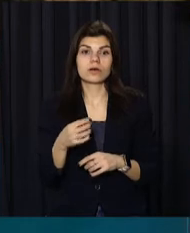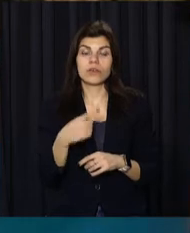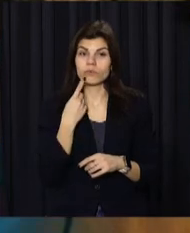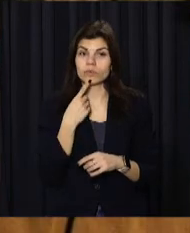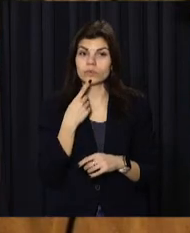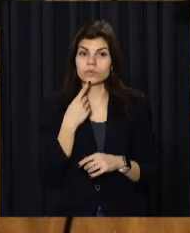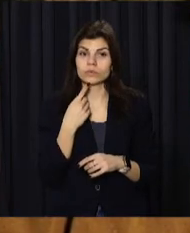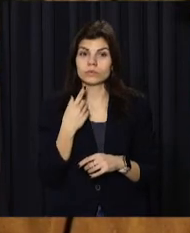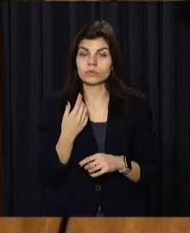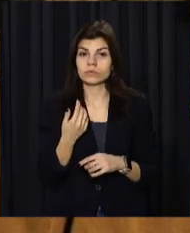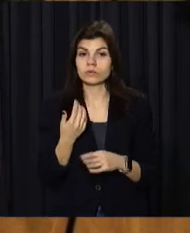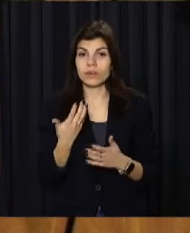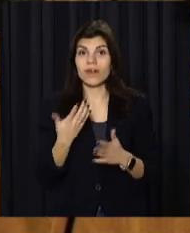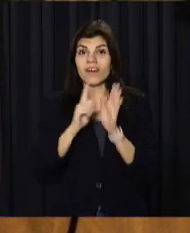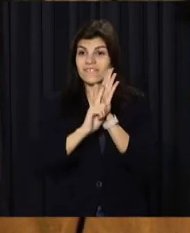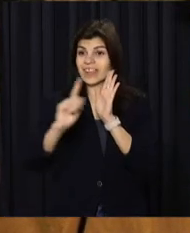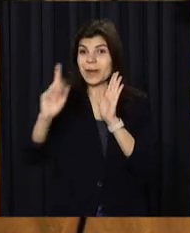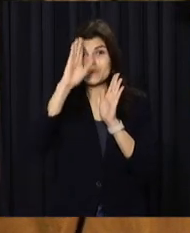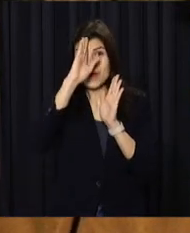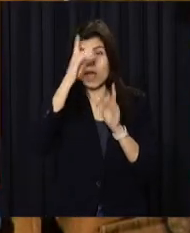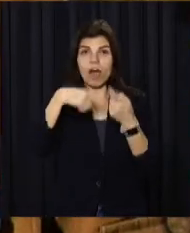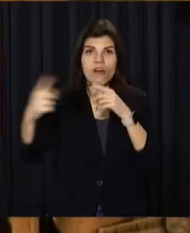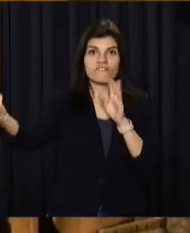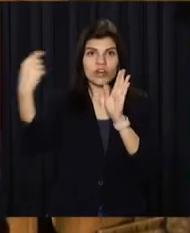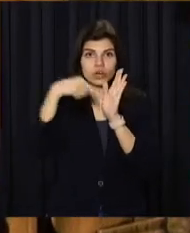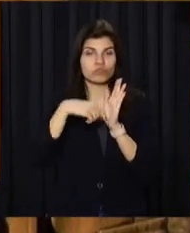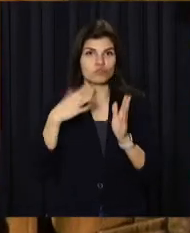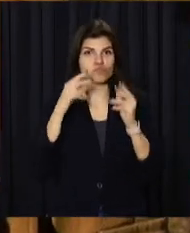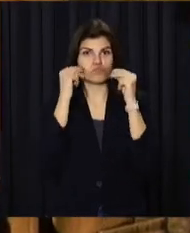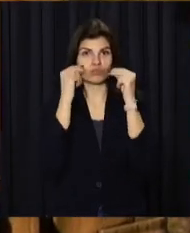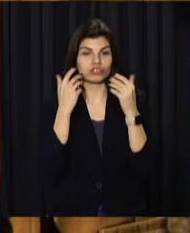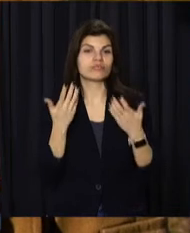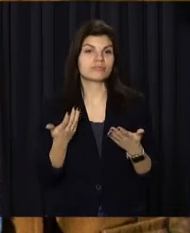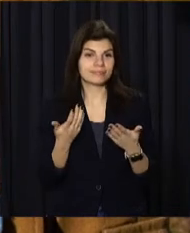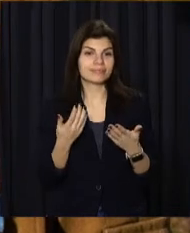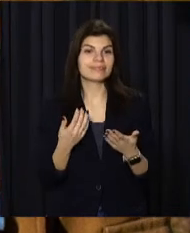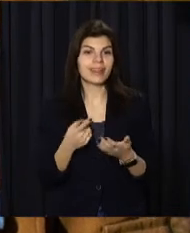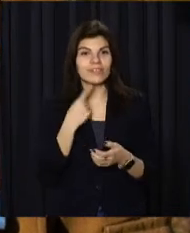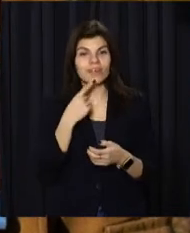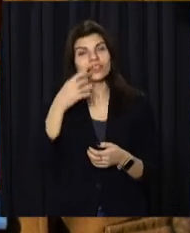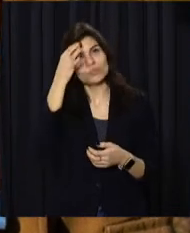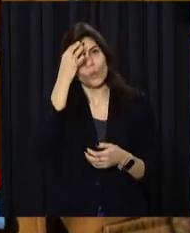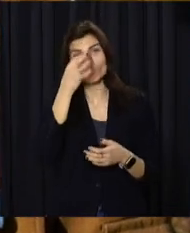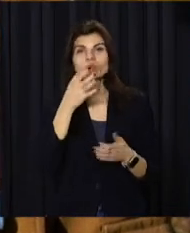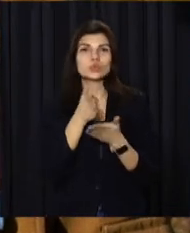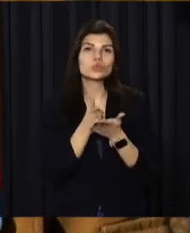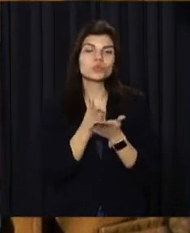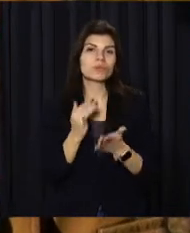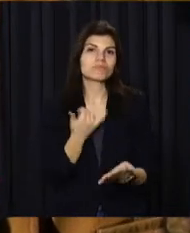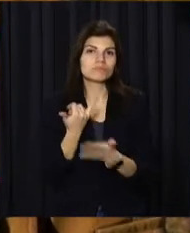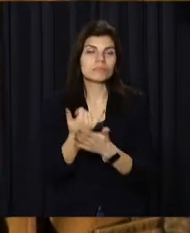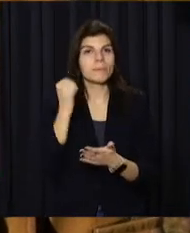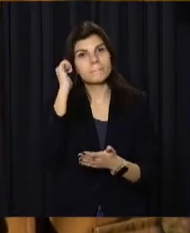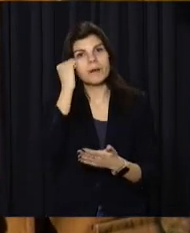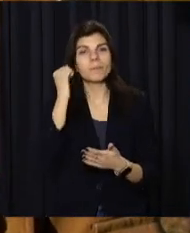Другий уходив, мальчик, а вернувся – мужчина. Це лишній повід зустрітися і спомнити службу, так сказати, і почтити пам'ять